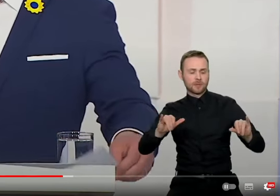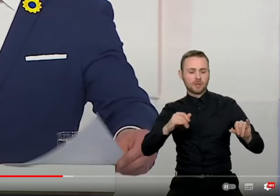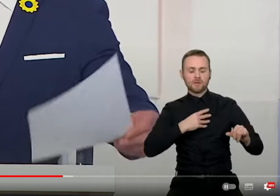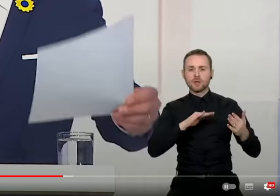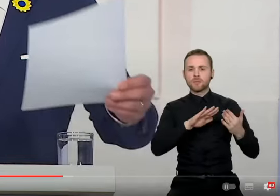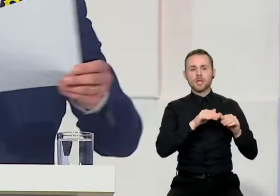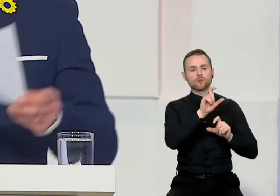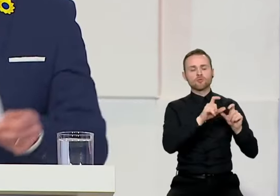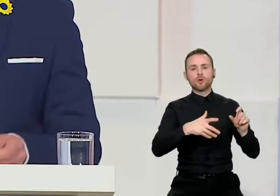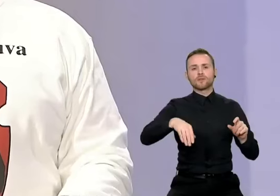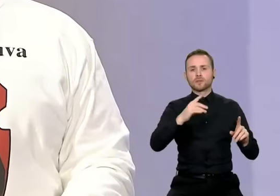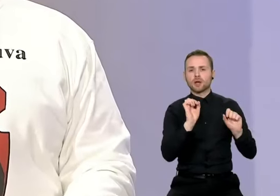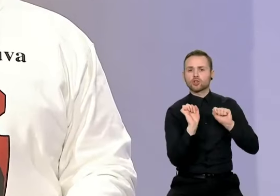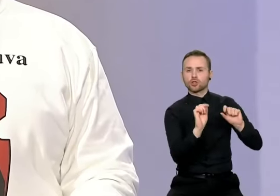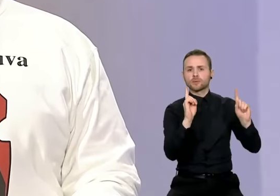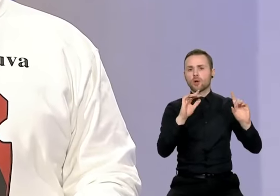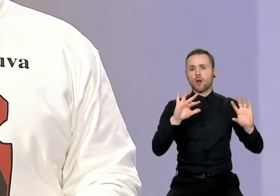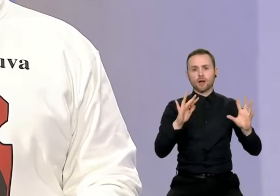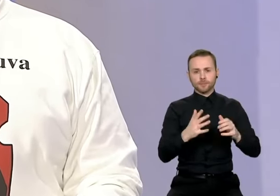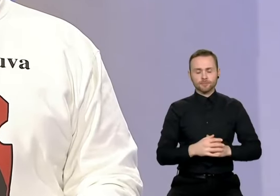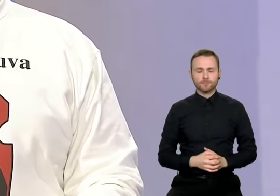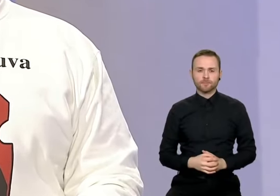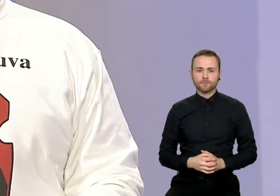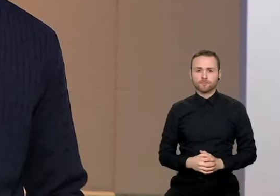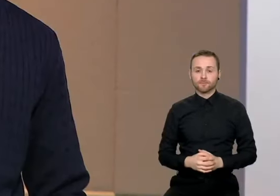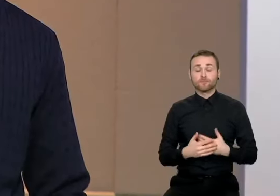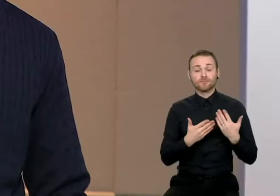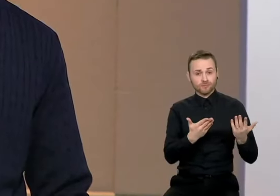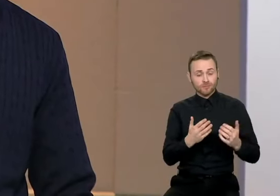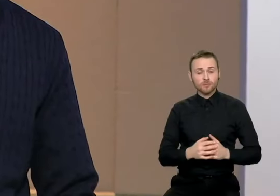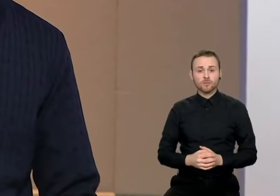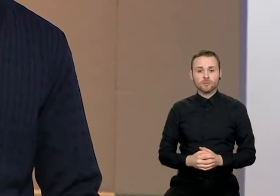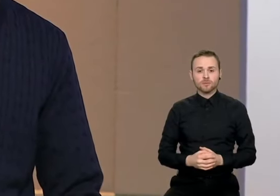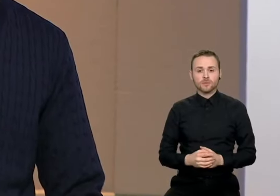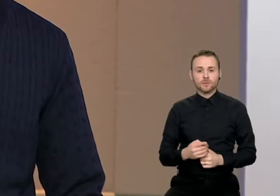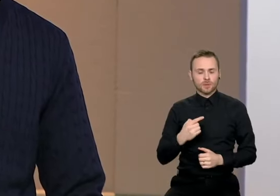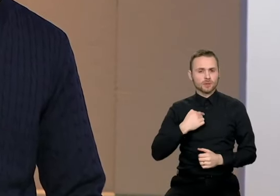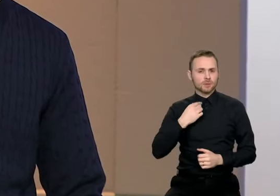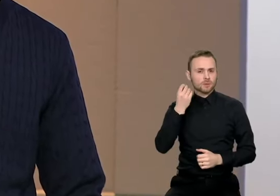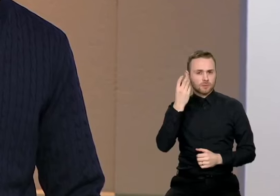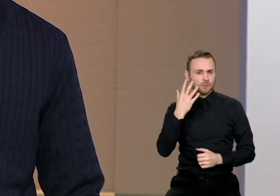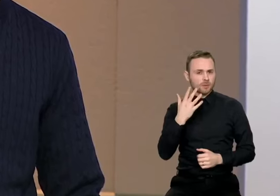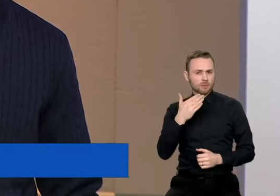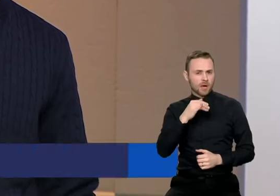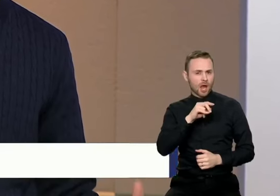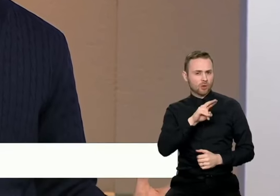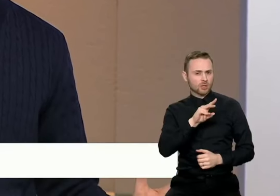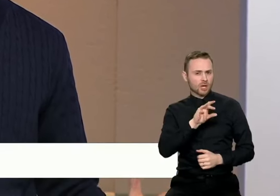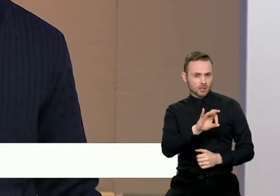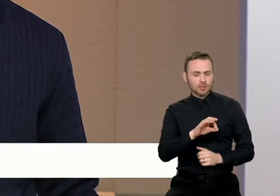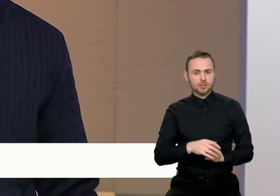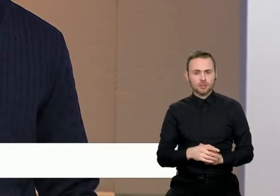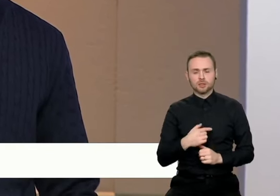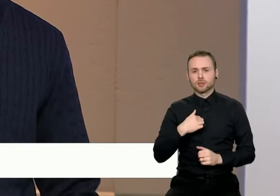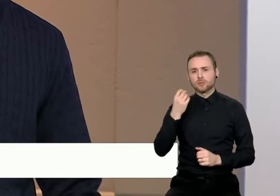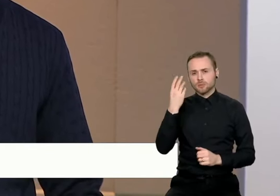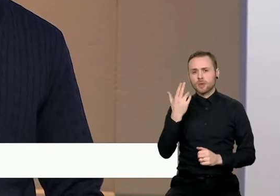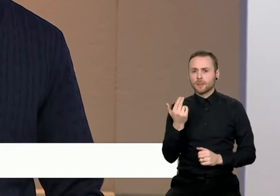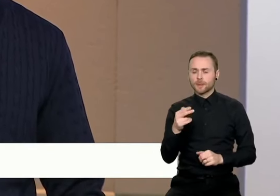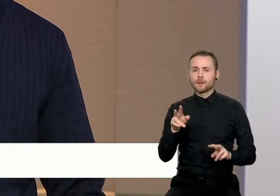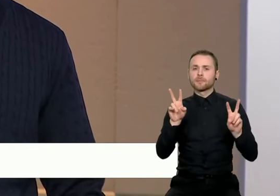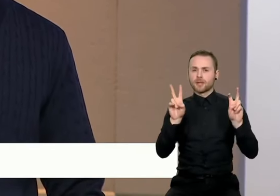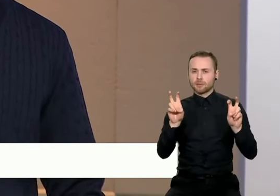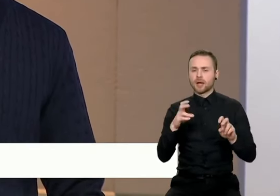Nu, okei, okei, nu, žiūrim. Tai mano supratimu, tai iš tikrųjų yra labai svarbus klausimas ir jam buvo... Kodėl nekorektiškas